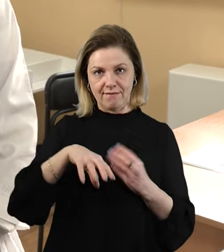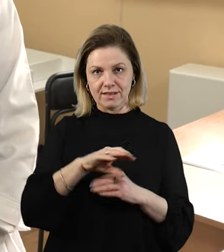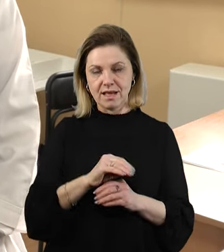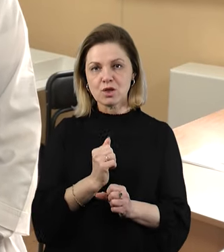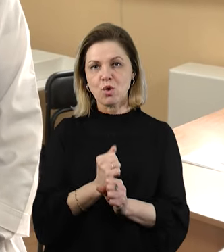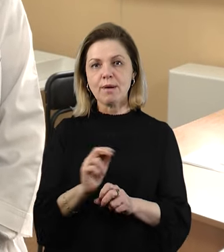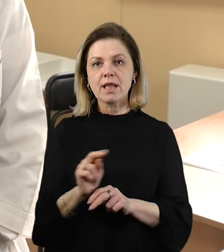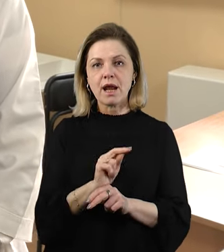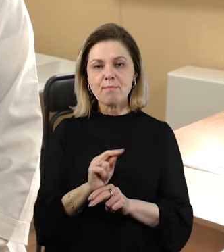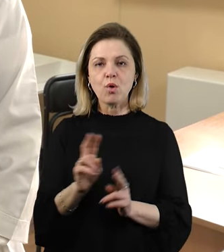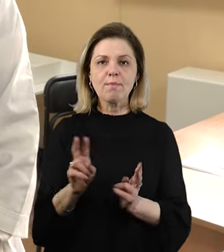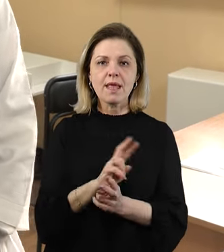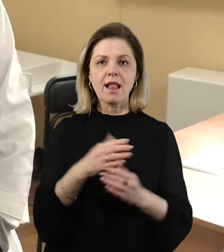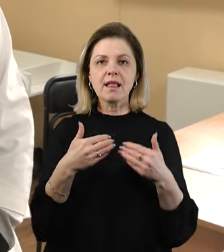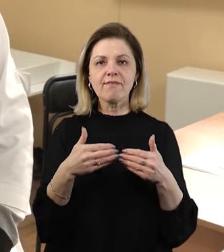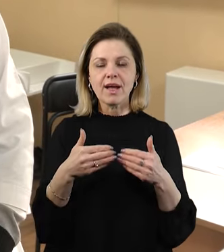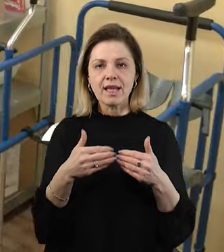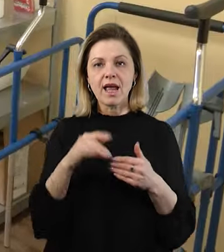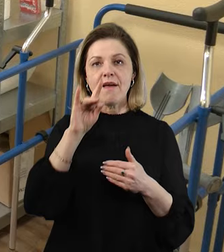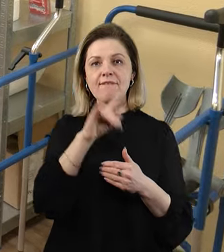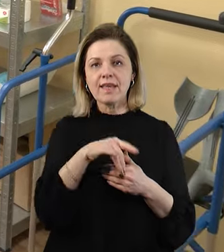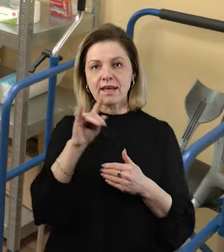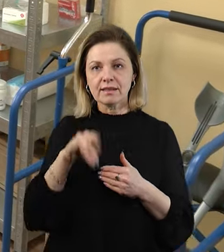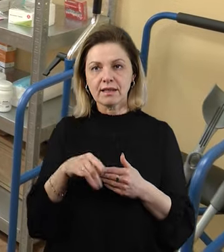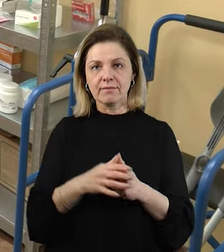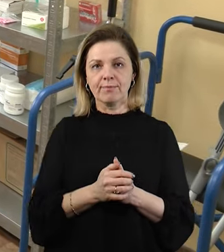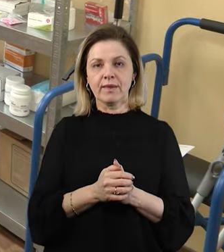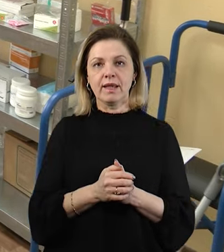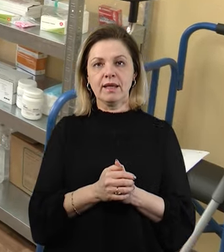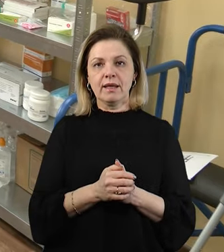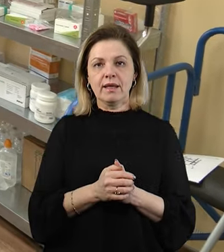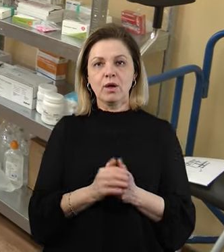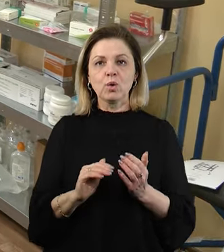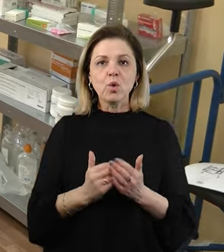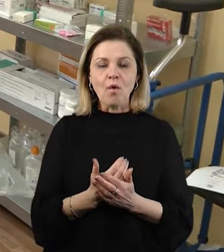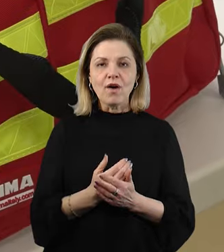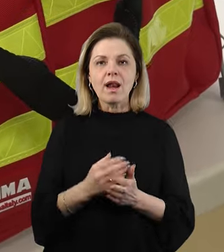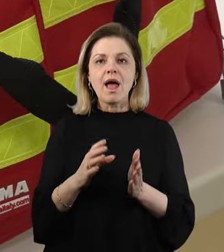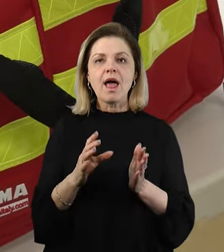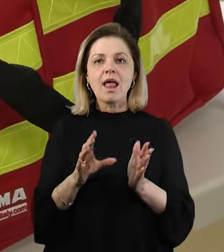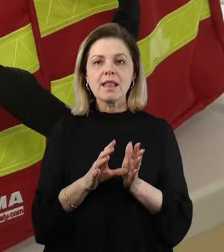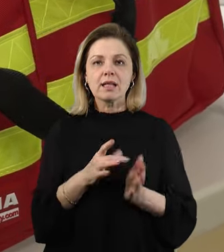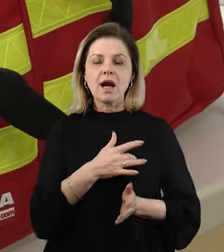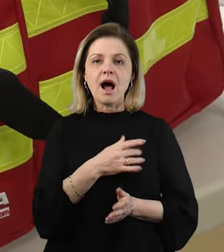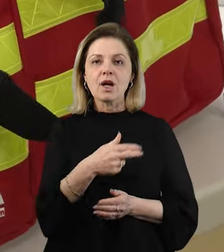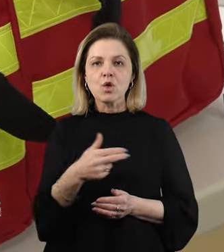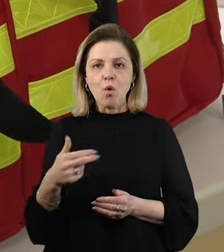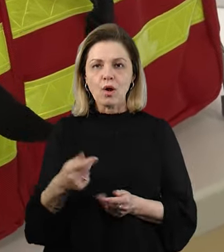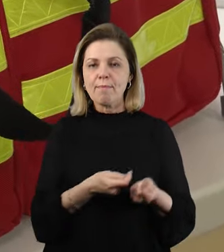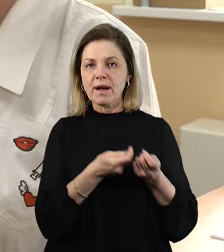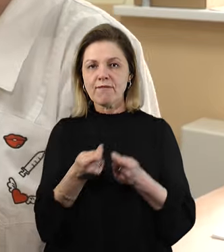Зробили ремонт, поміняли двері, вікна, подулі привезли, новий електрокардіограф привезли, всю